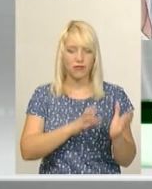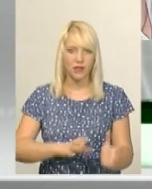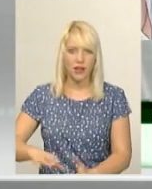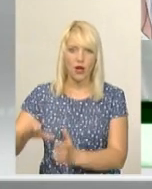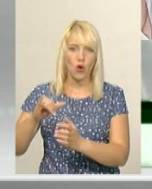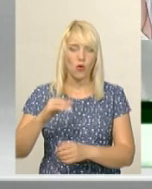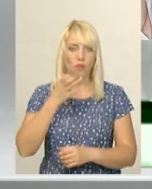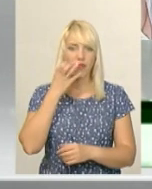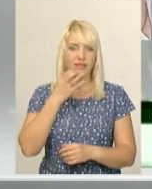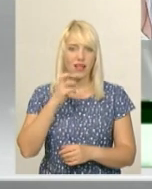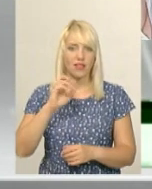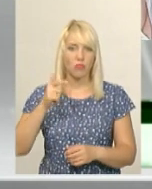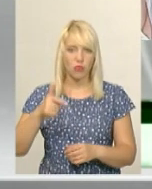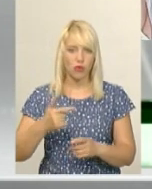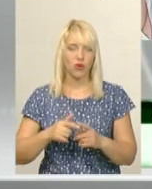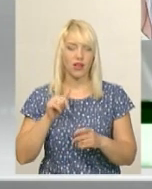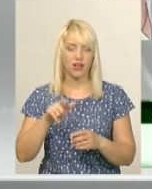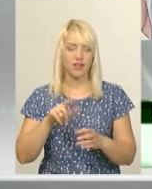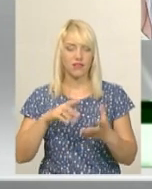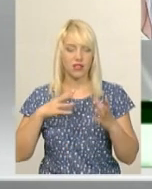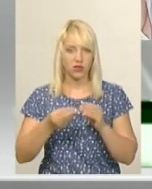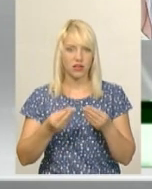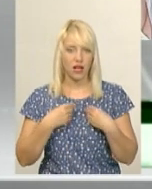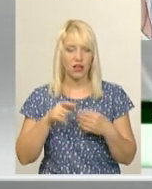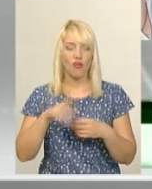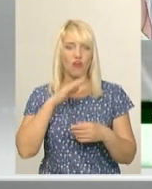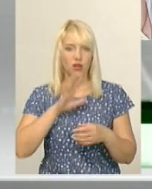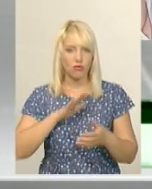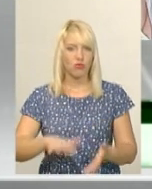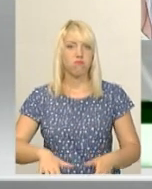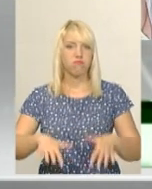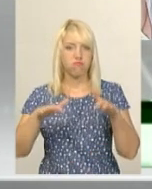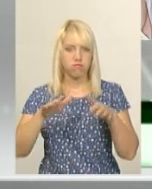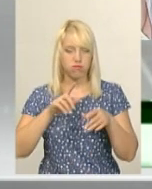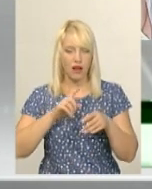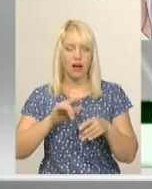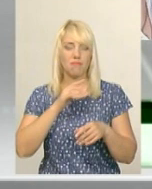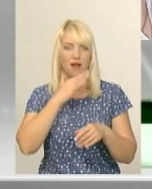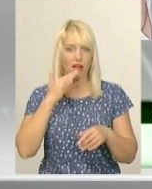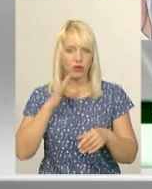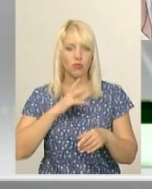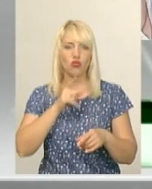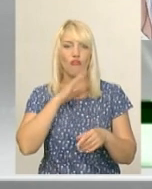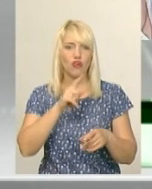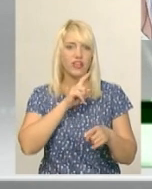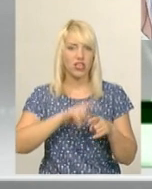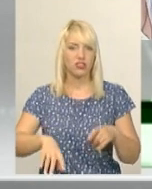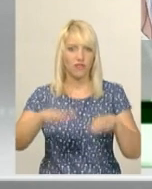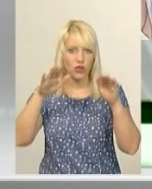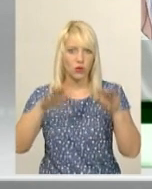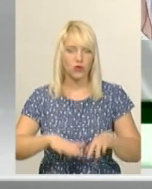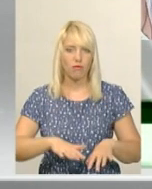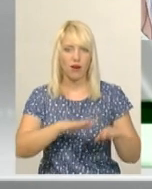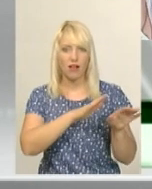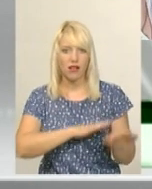це якраз дало свій результат. Тут було води багато, але досить швидко і оперативно вода сходила в дощеприймальний колектор.